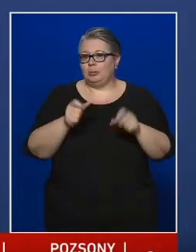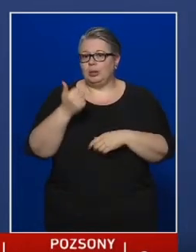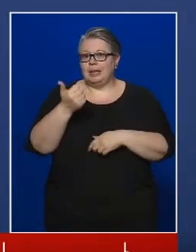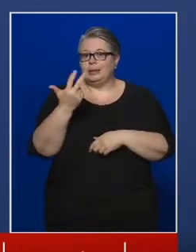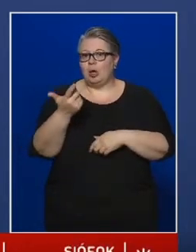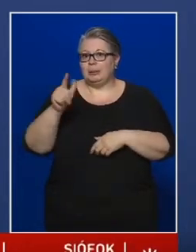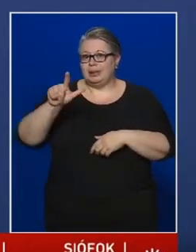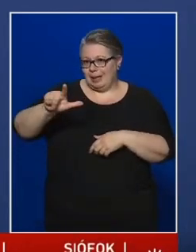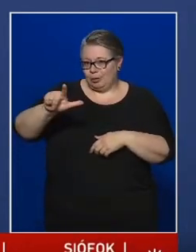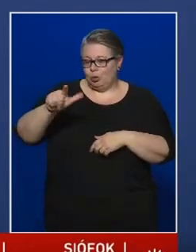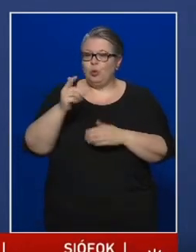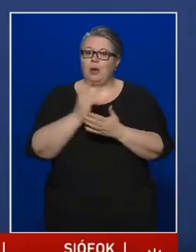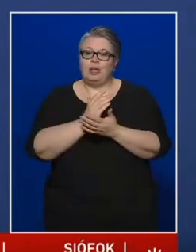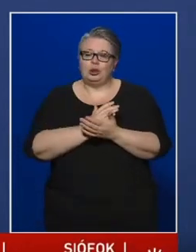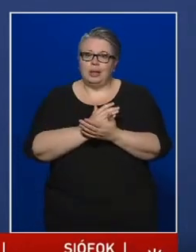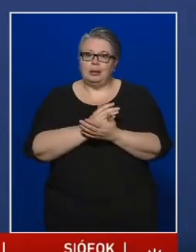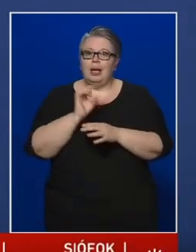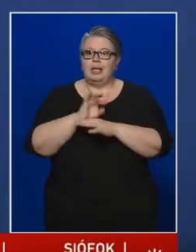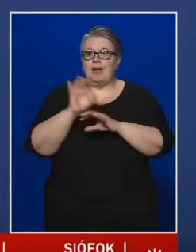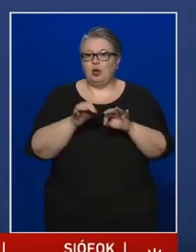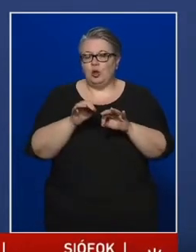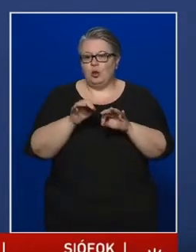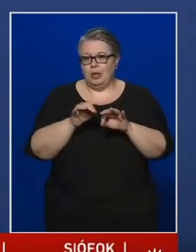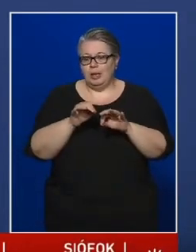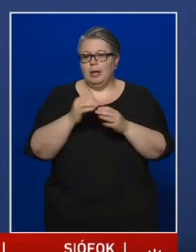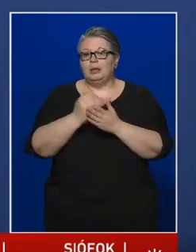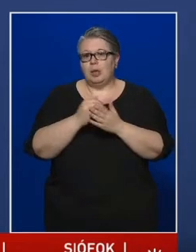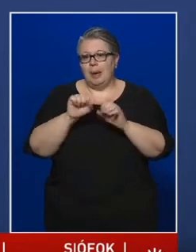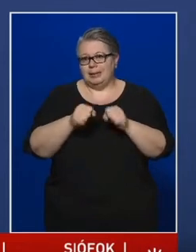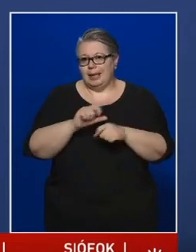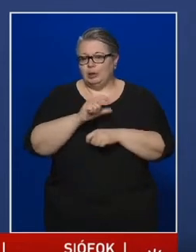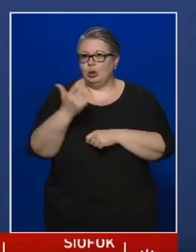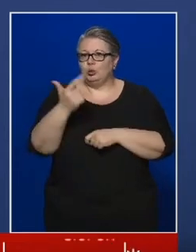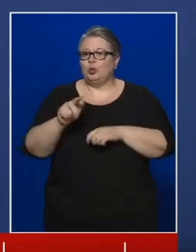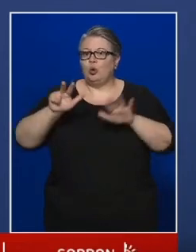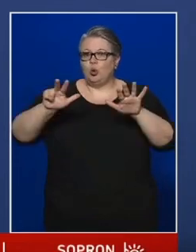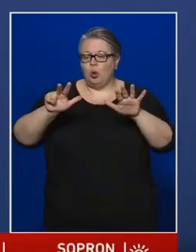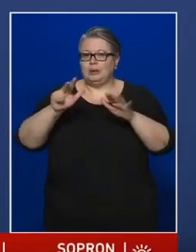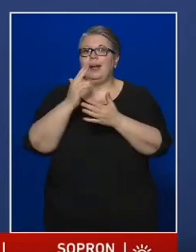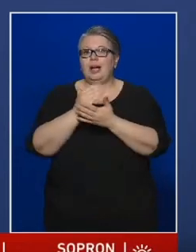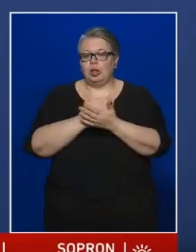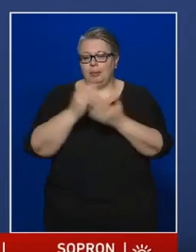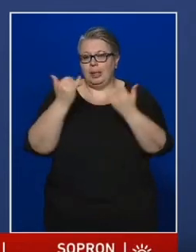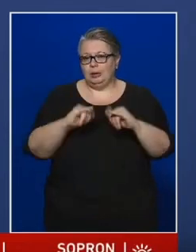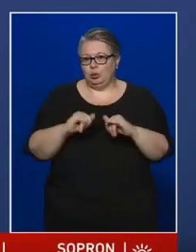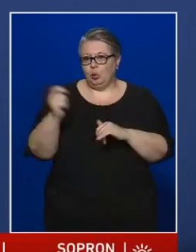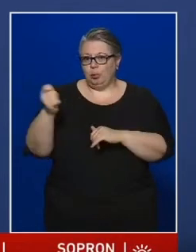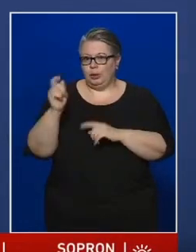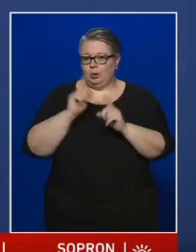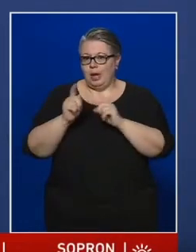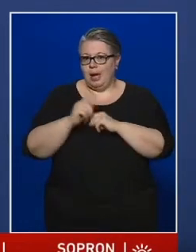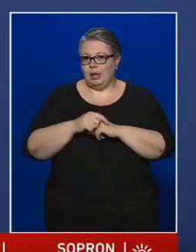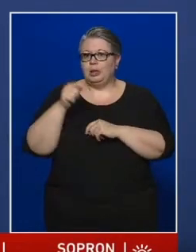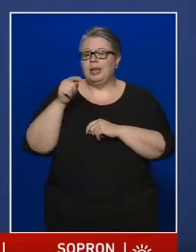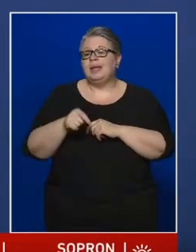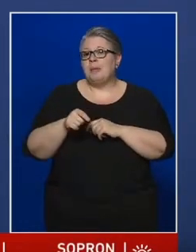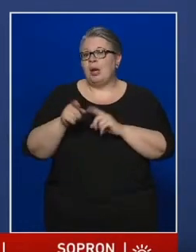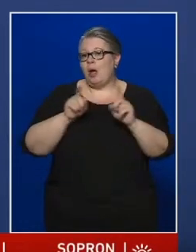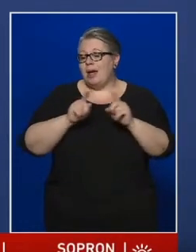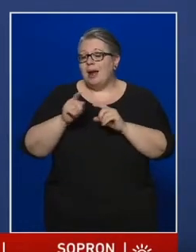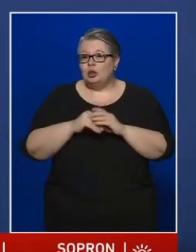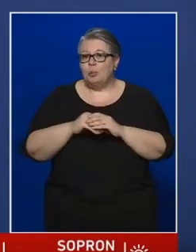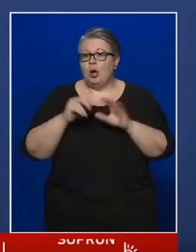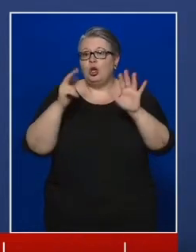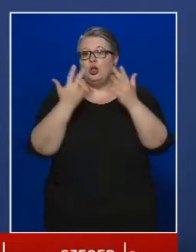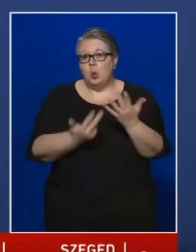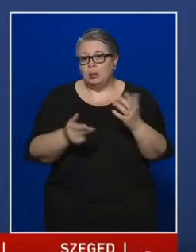132 esetben, míg járványügyi szabályszegés miatt 28 esetben indítottunk büntetőeljárást. Ezekben a büntetőeljárásokban